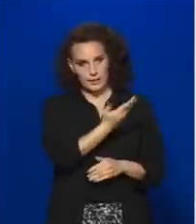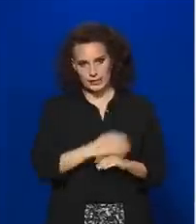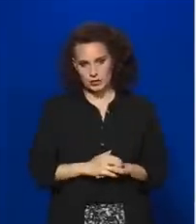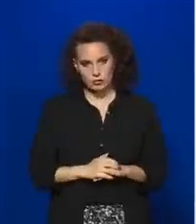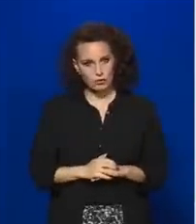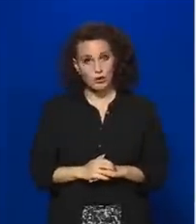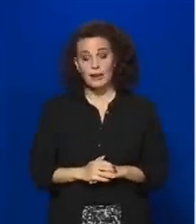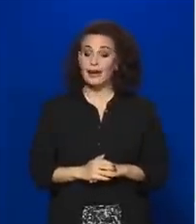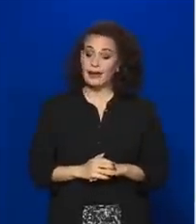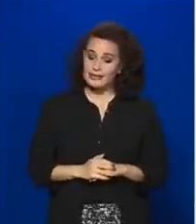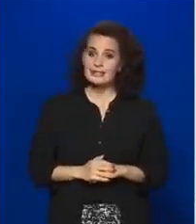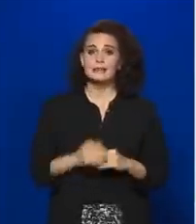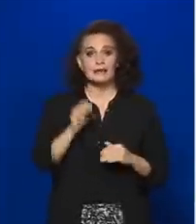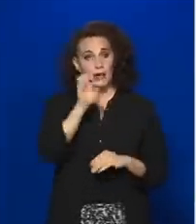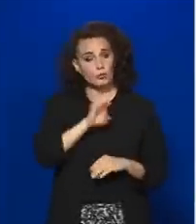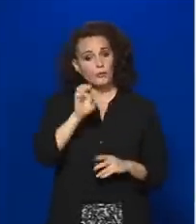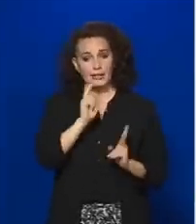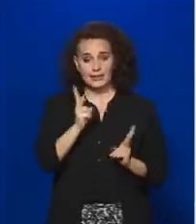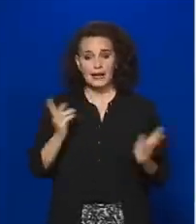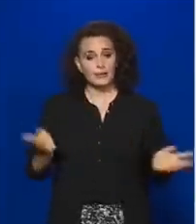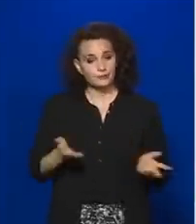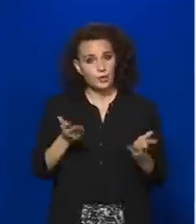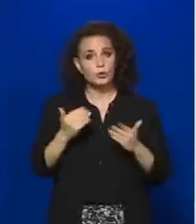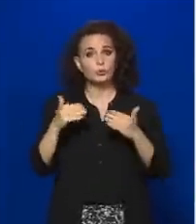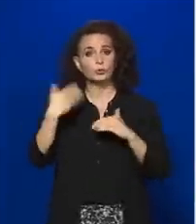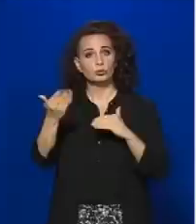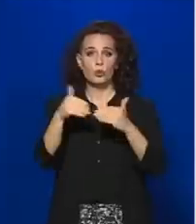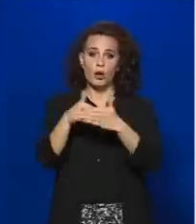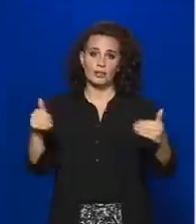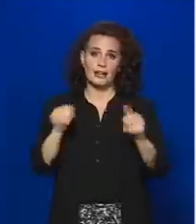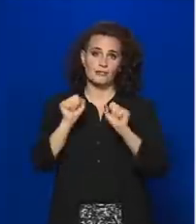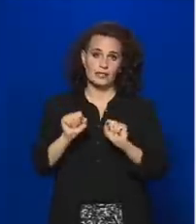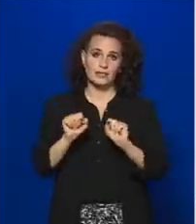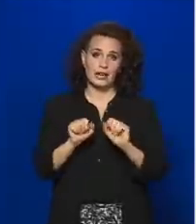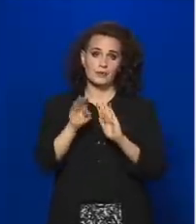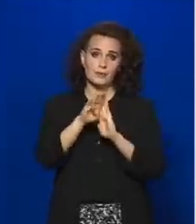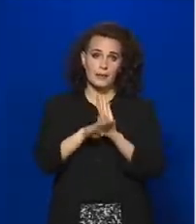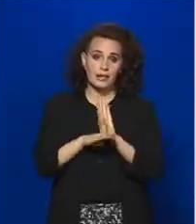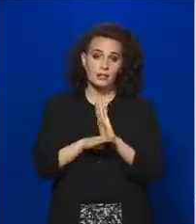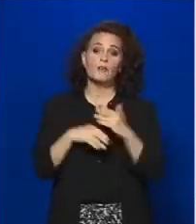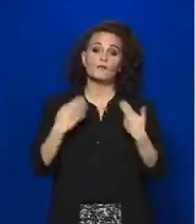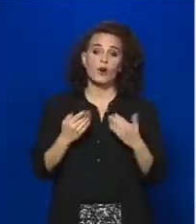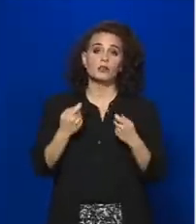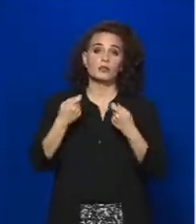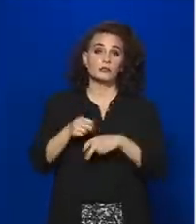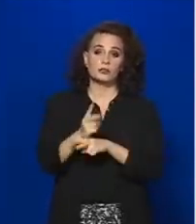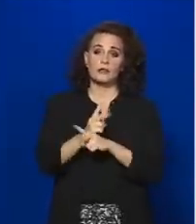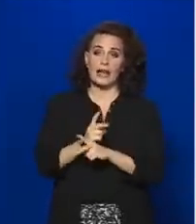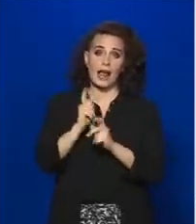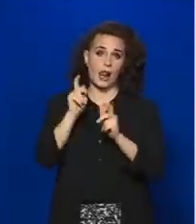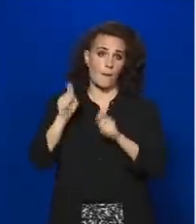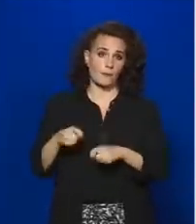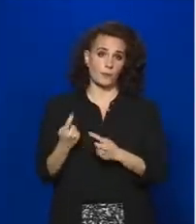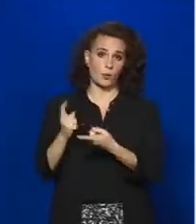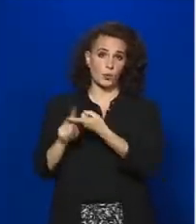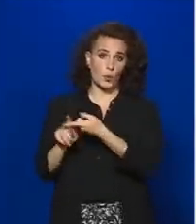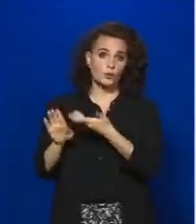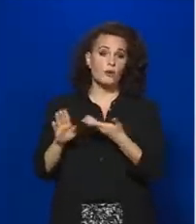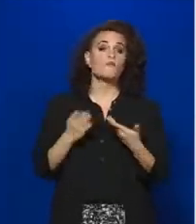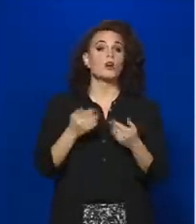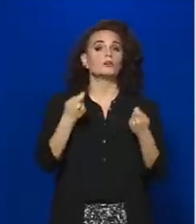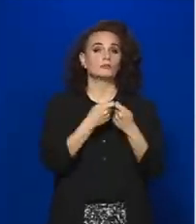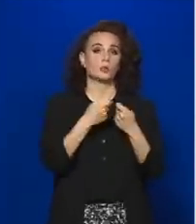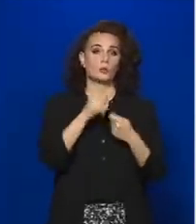is arra kell, hogy késztesse, hogy a külső határvédelem szabályait azt vagy tagállami hatáskörbe engedi, vagy az eddiginél szigorúbb közös uniós